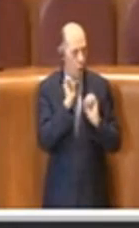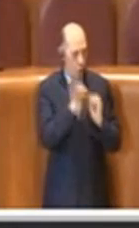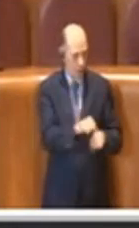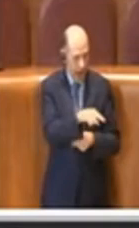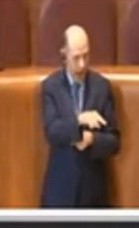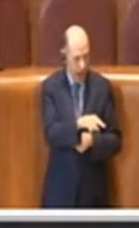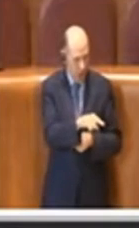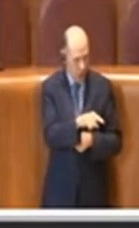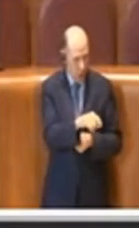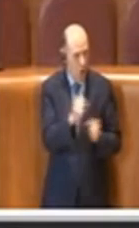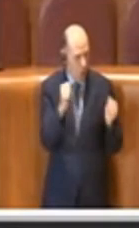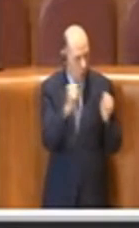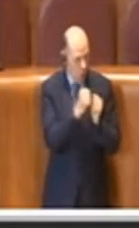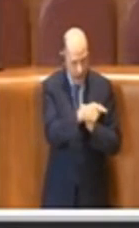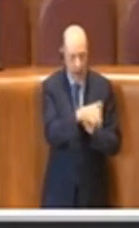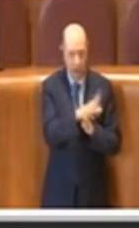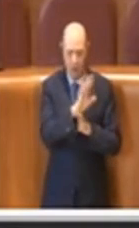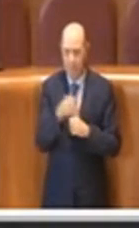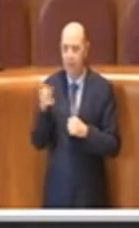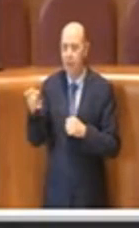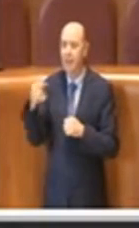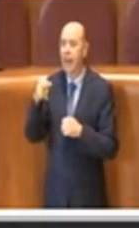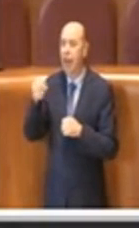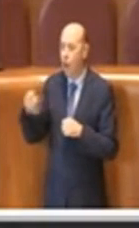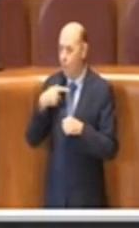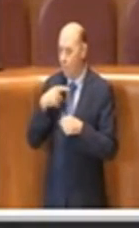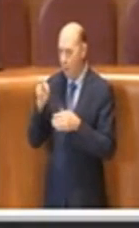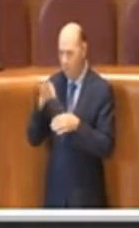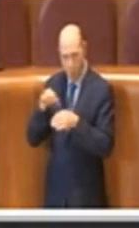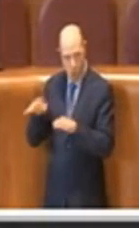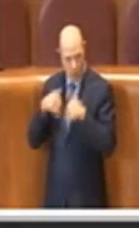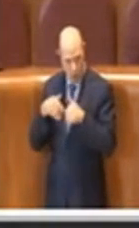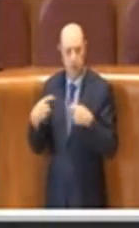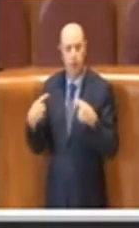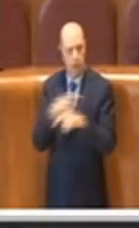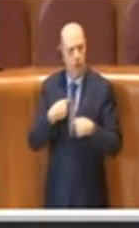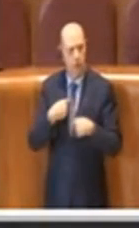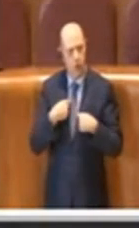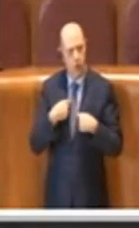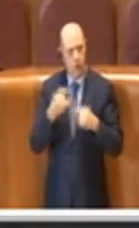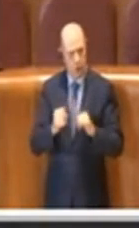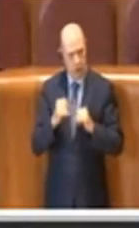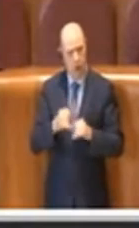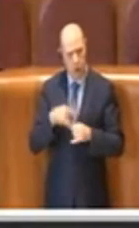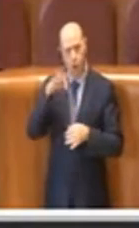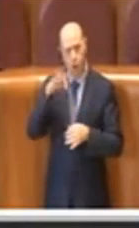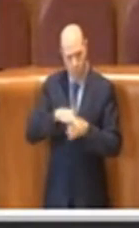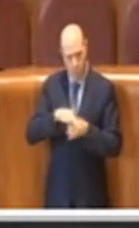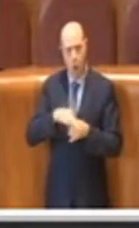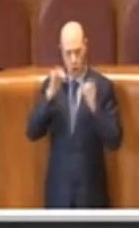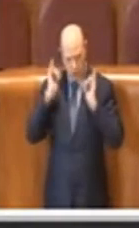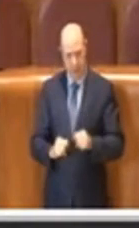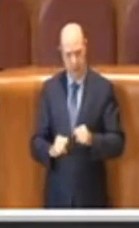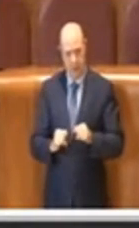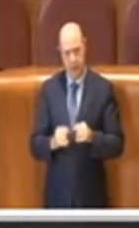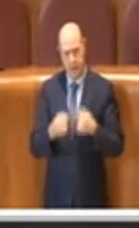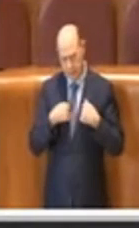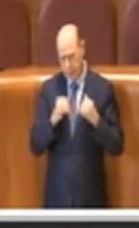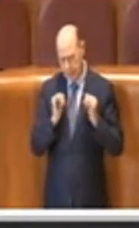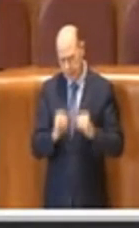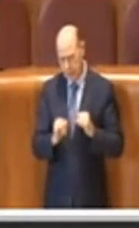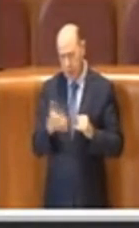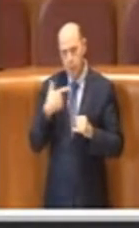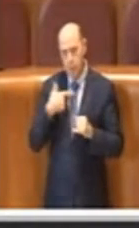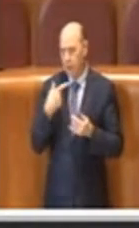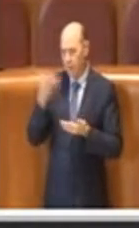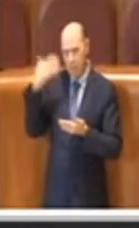non parteciperà al voto. Io invece la voterò ovviamente questa mozione, la voterò anche alla luce della nota dell